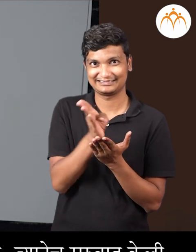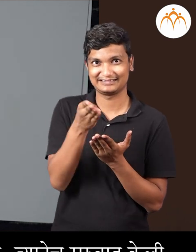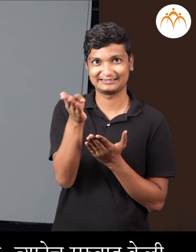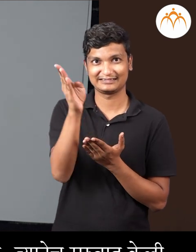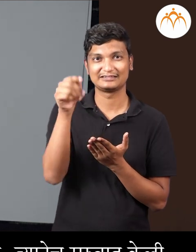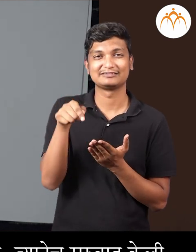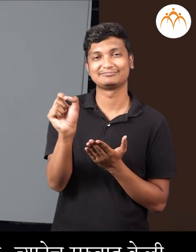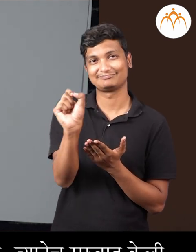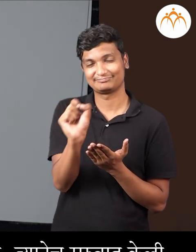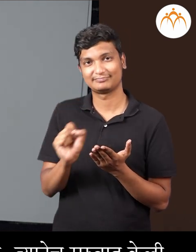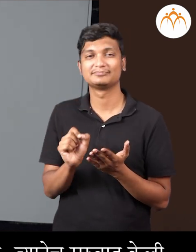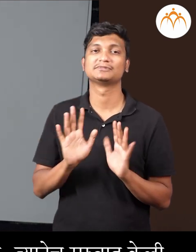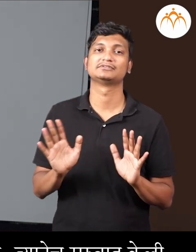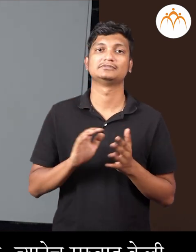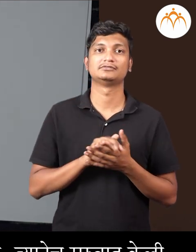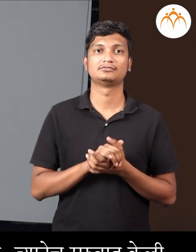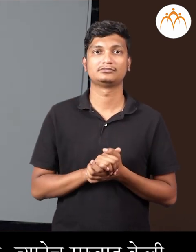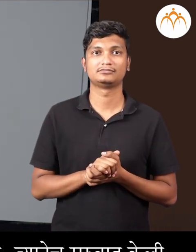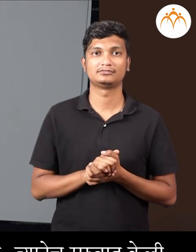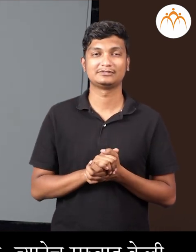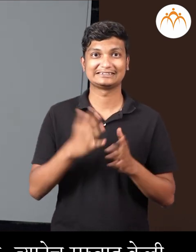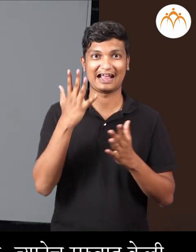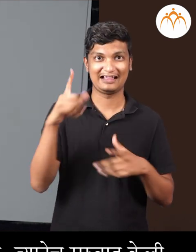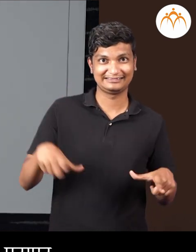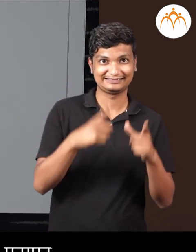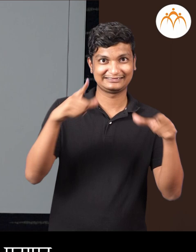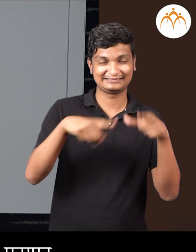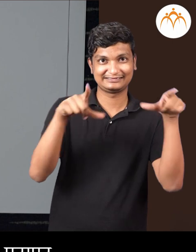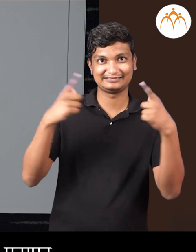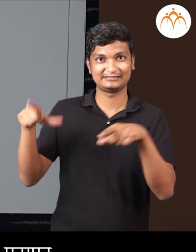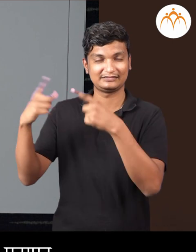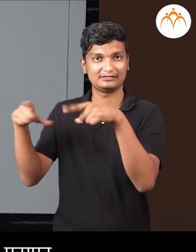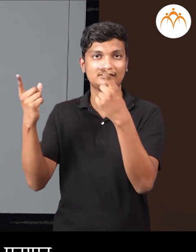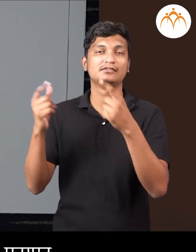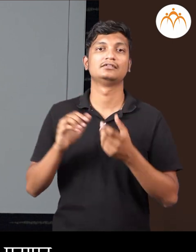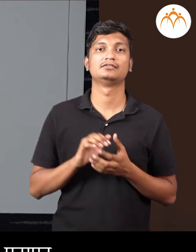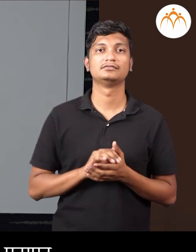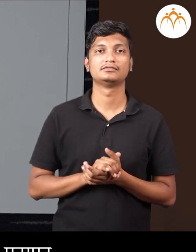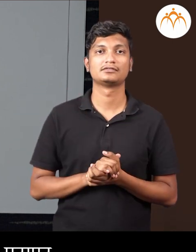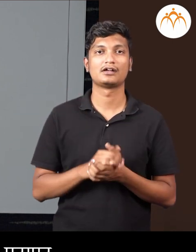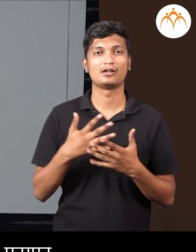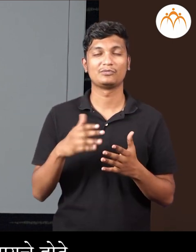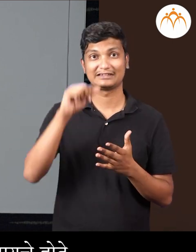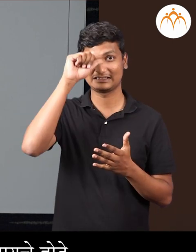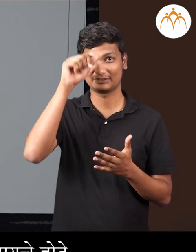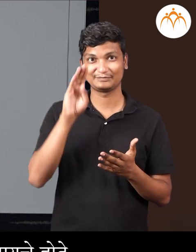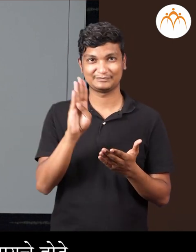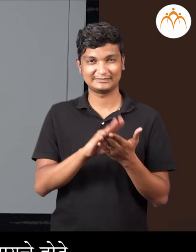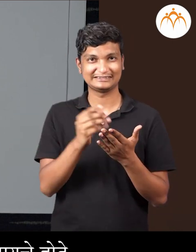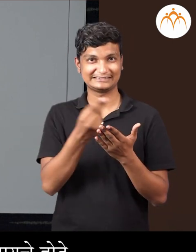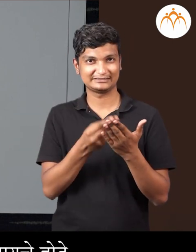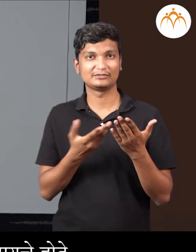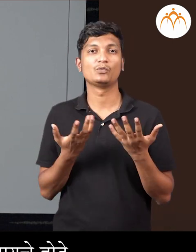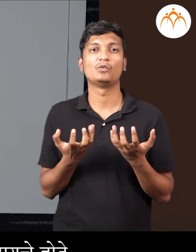काड़ायला सगलायात सोपा मढून त्याने चुर्वात केली मग दोंचार जाडे काडली पटा पट आता तिला